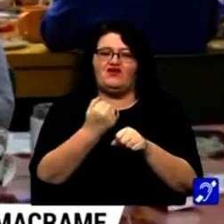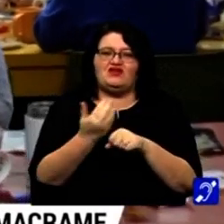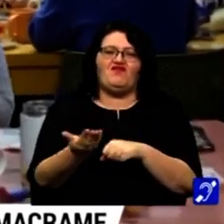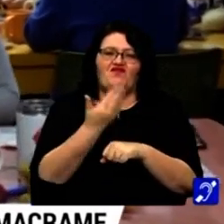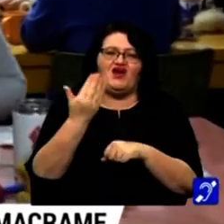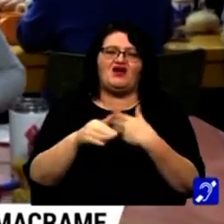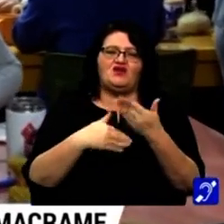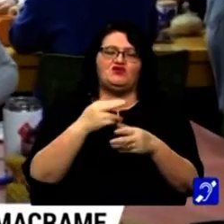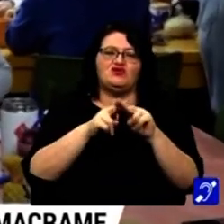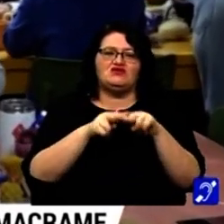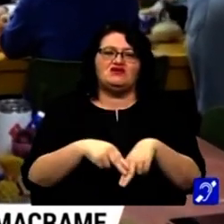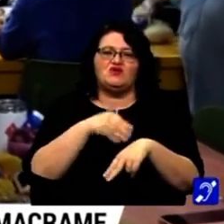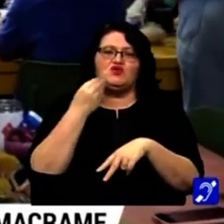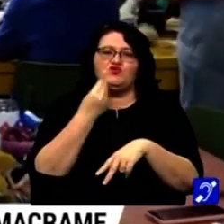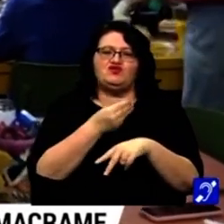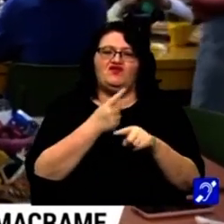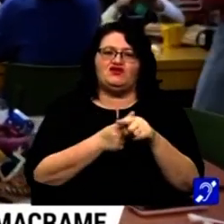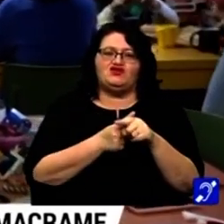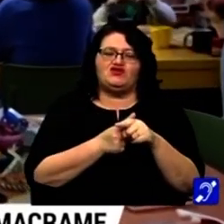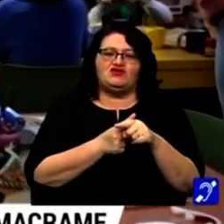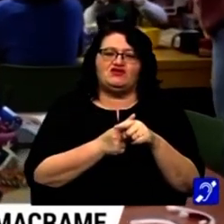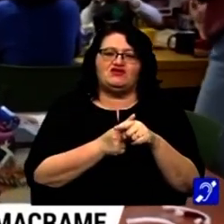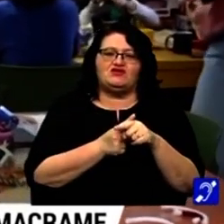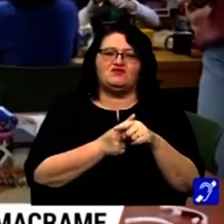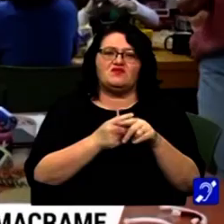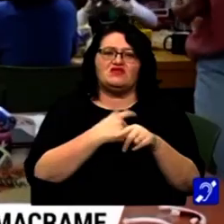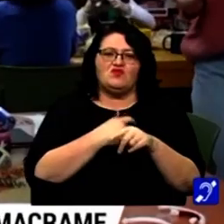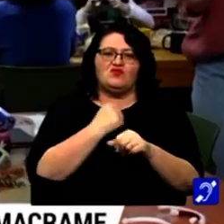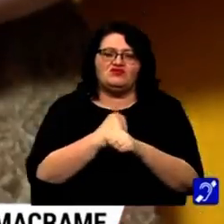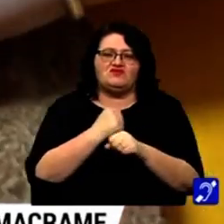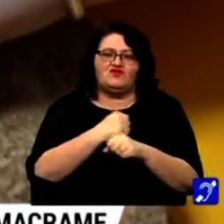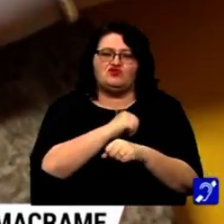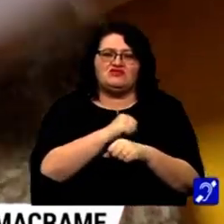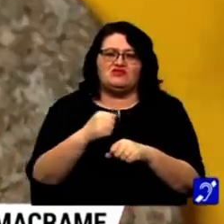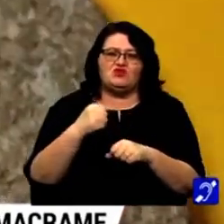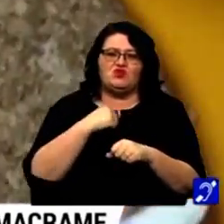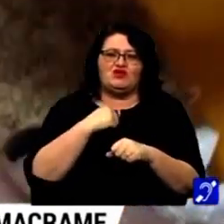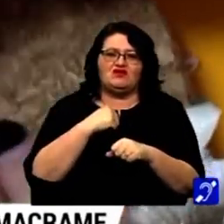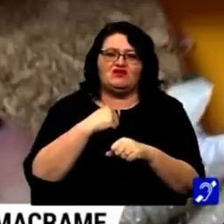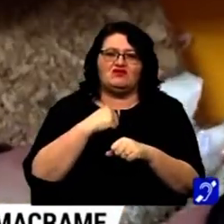fain ca ulterior să și rămâi cu ceva și chiar să poți să-ți creezi tu singur